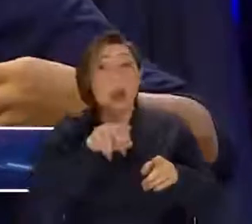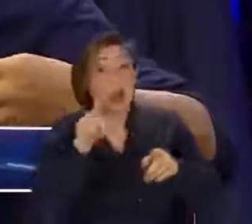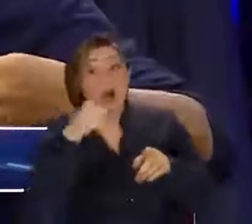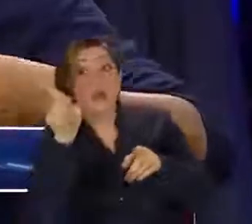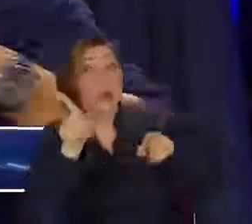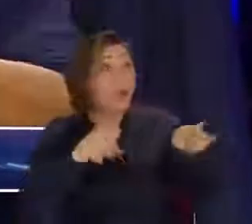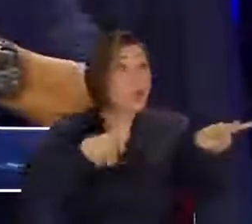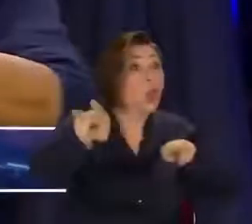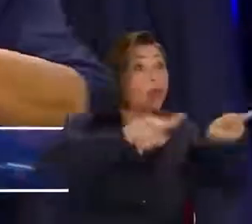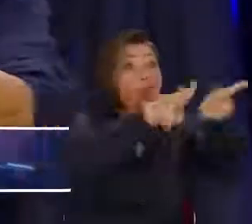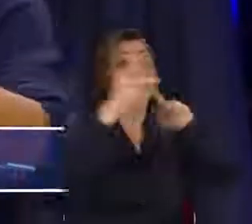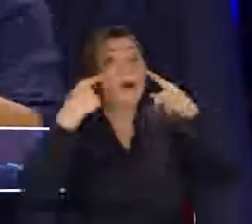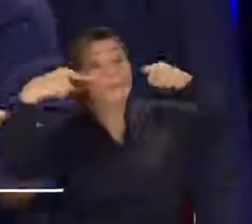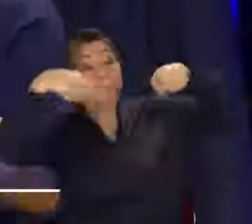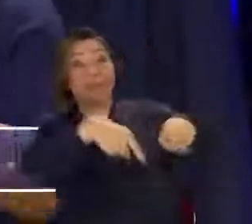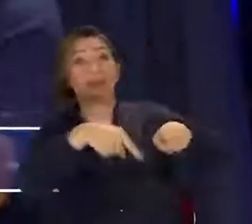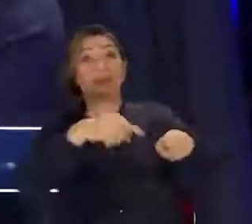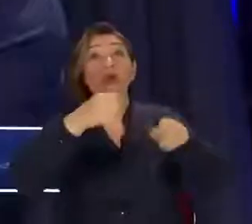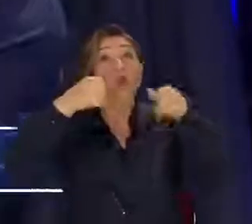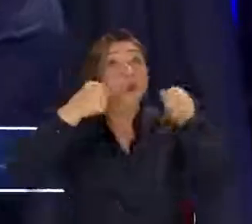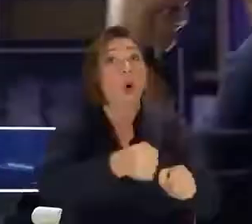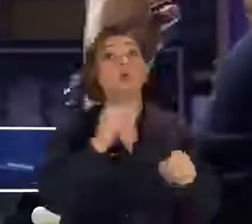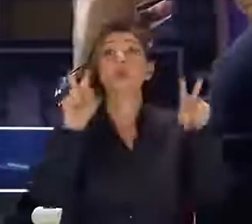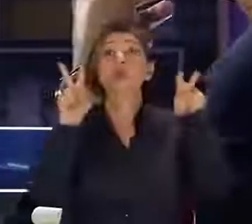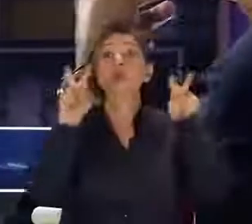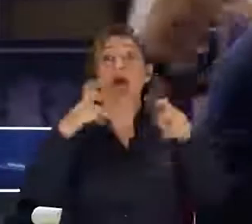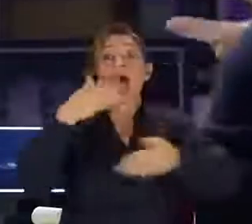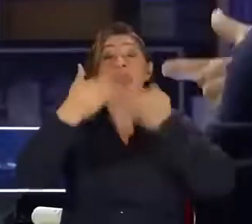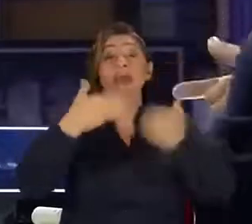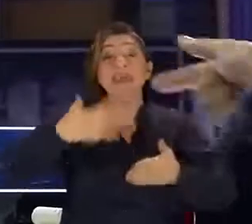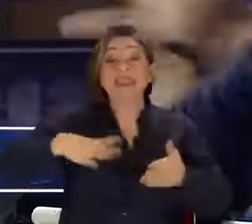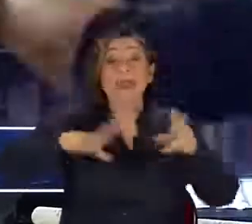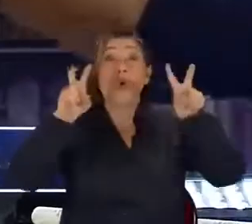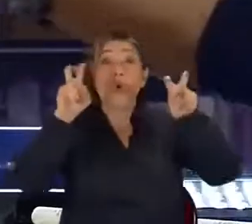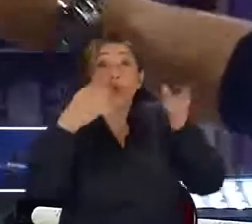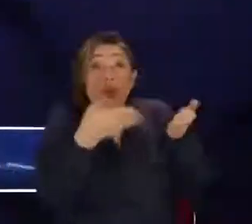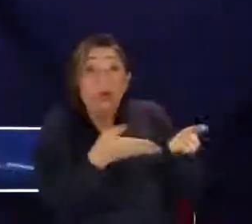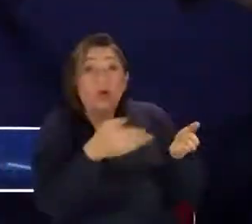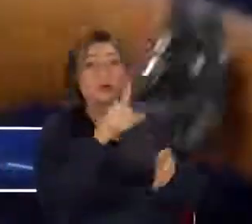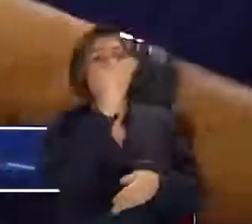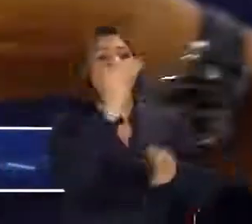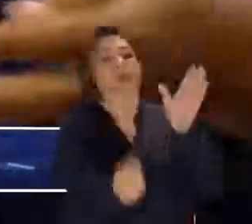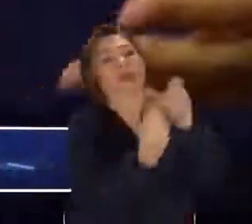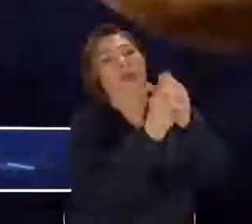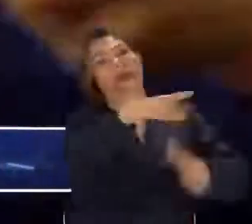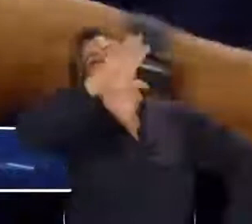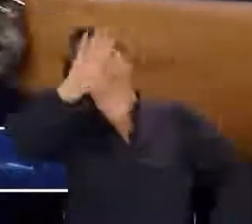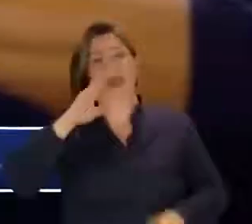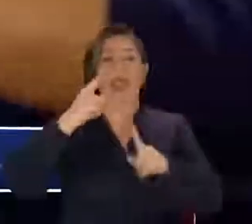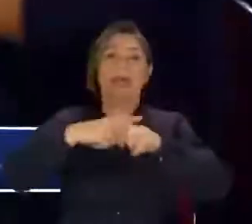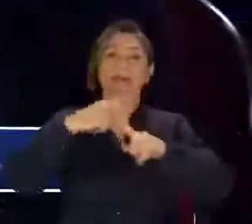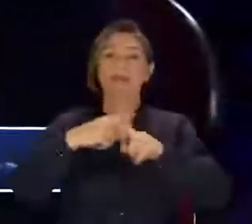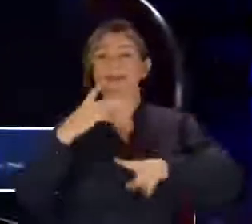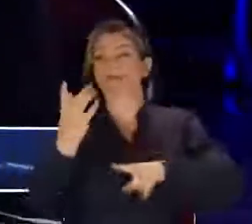da alın. Söylüyorum zorladığım konu bu. Anlatmak istediğim konu bu. Oradaki bir tane çocuğun biri çıkıyor. Efendim X